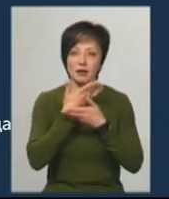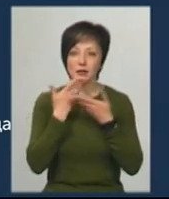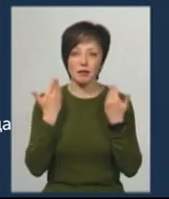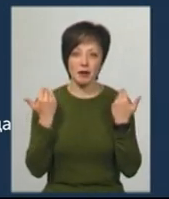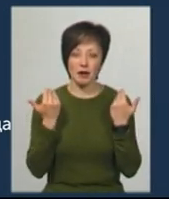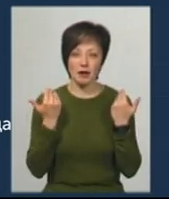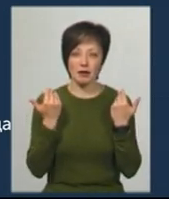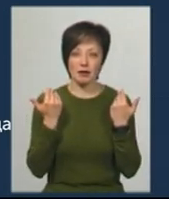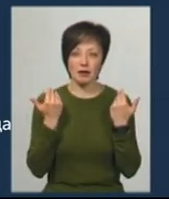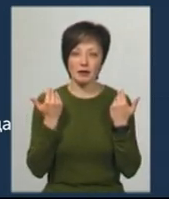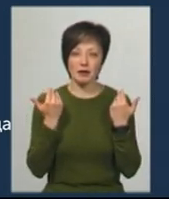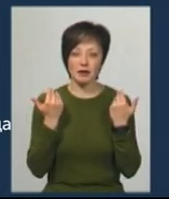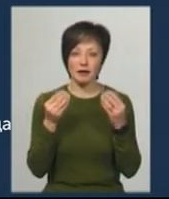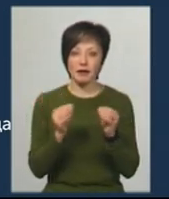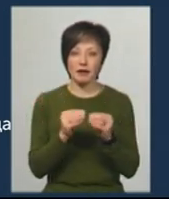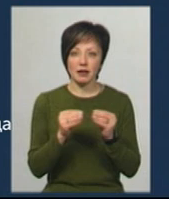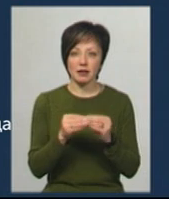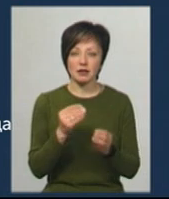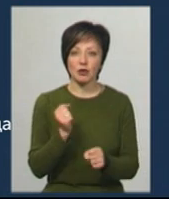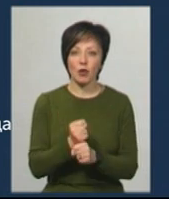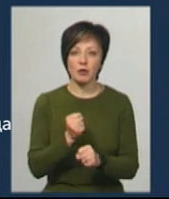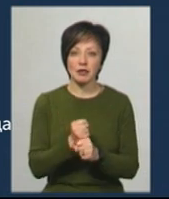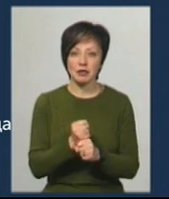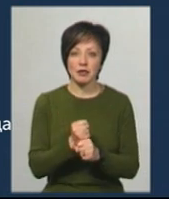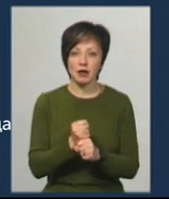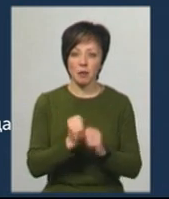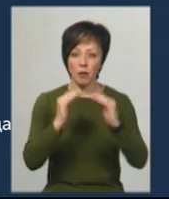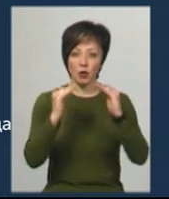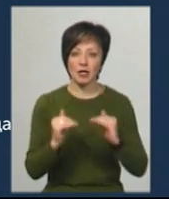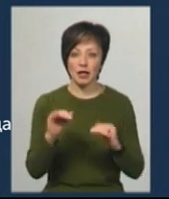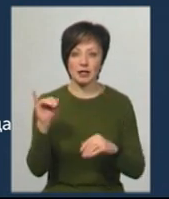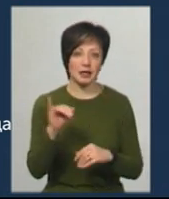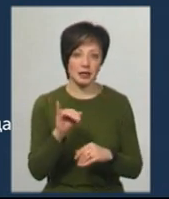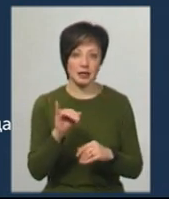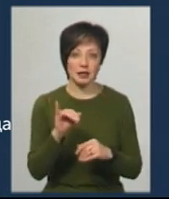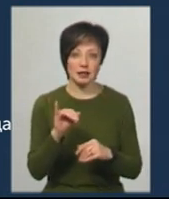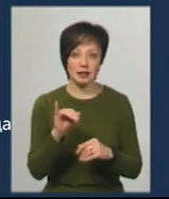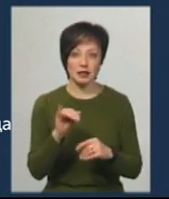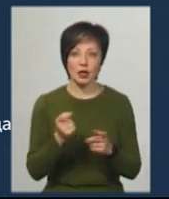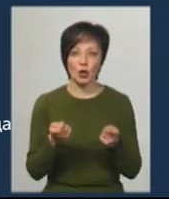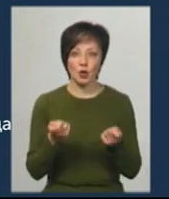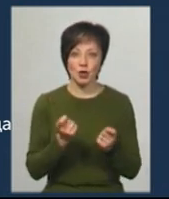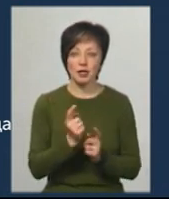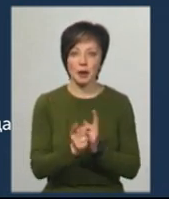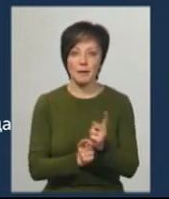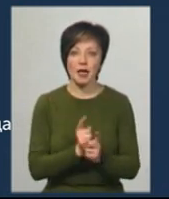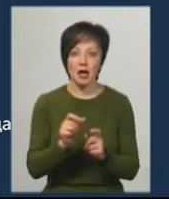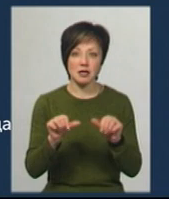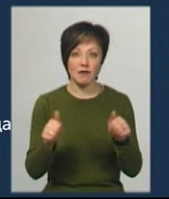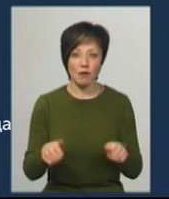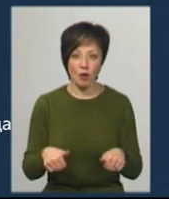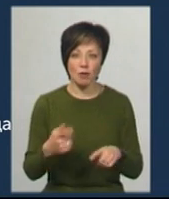своєю старістю робитися просадка і в принципі трошки зміняється форма.